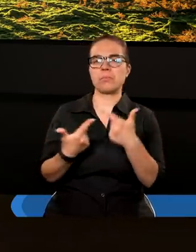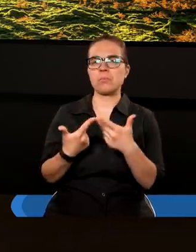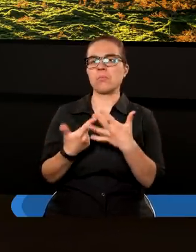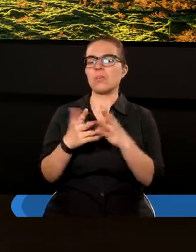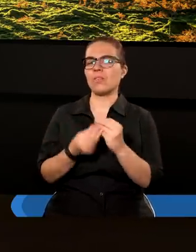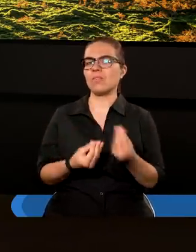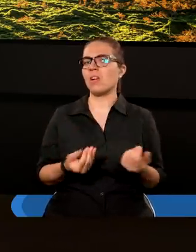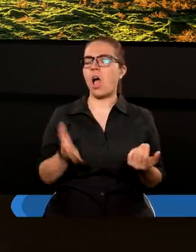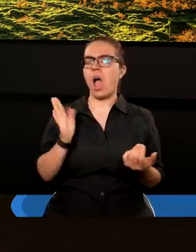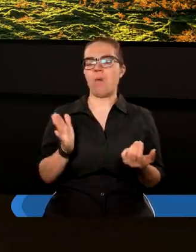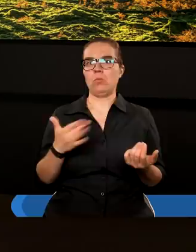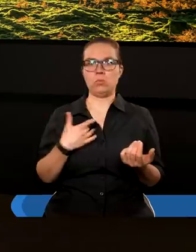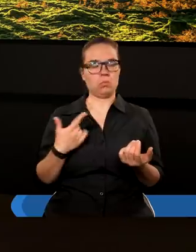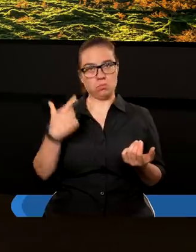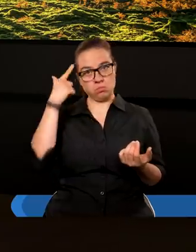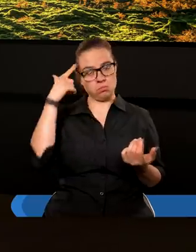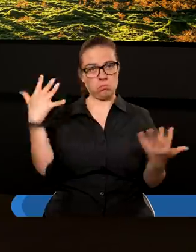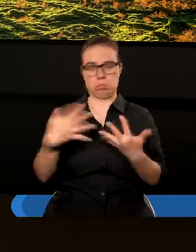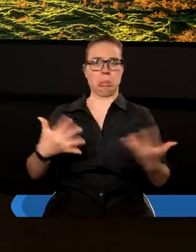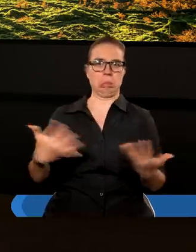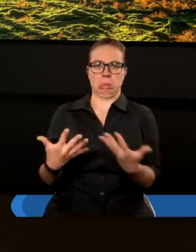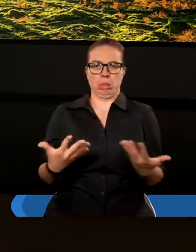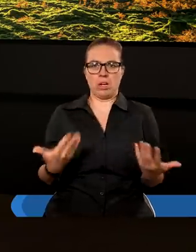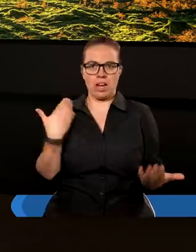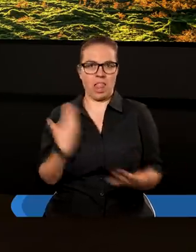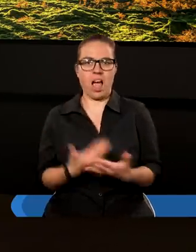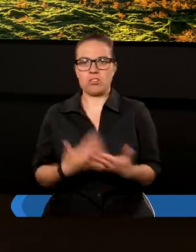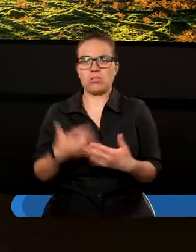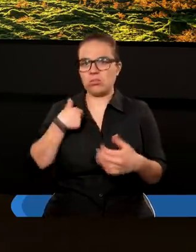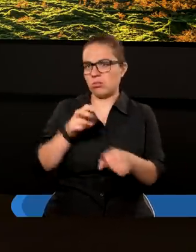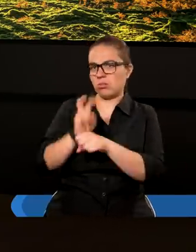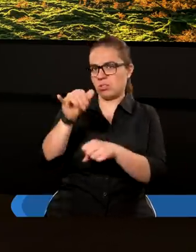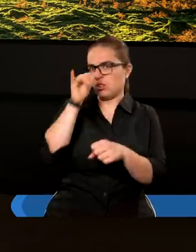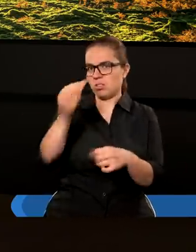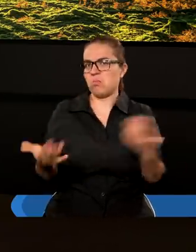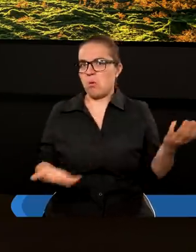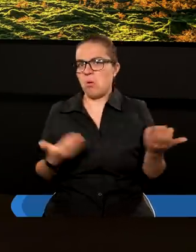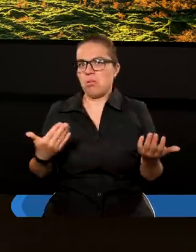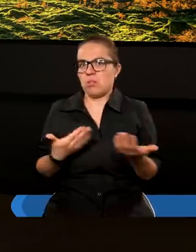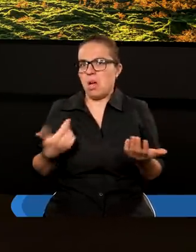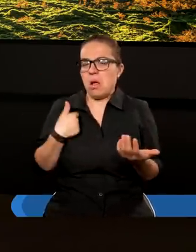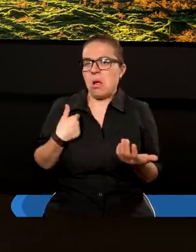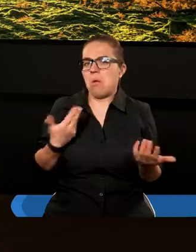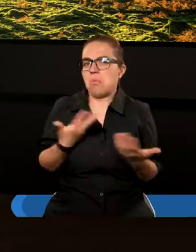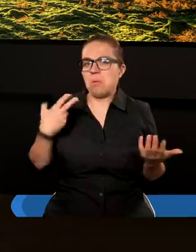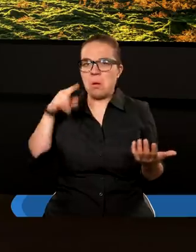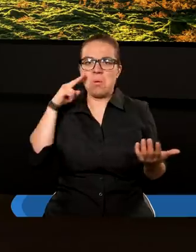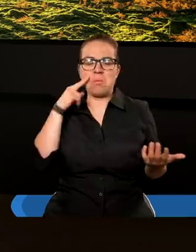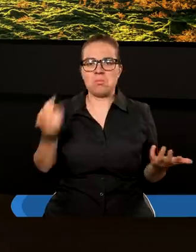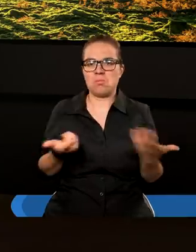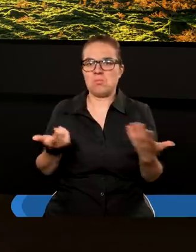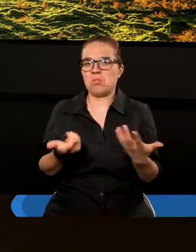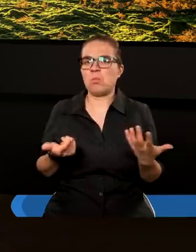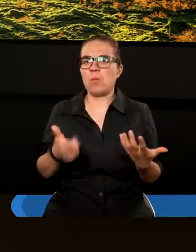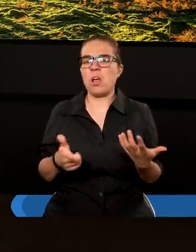wyobrażają sobie tego, aby nie mogli znaleźć się w Jego Królestwie. Otwórz nam. I słyszą słowa, które mówią ale ja nigdy